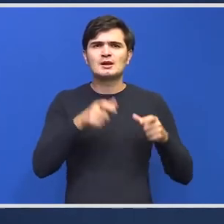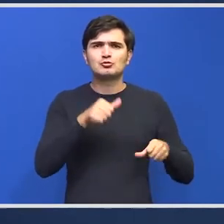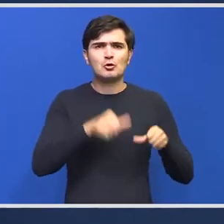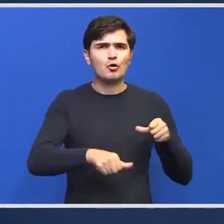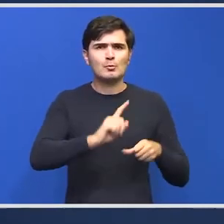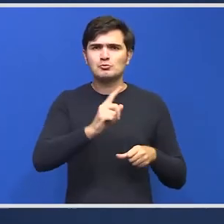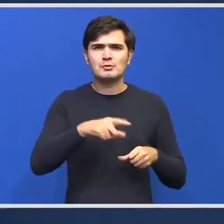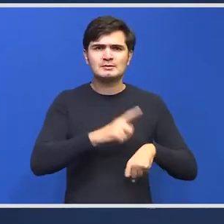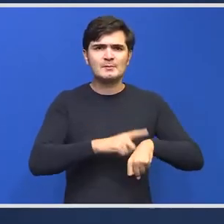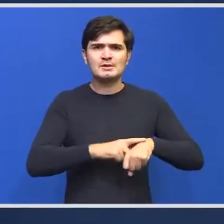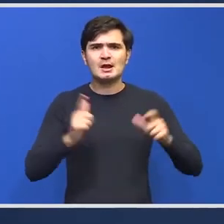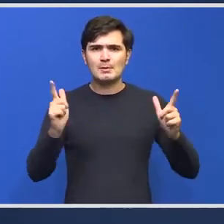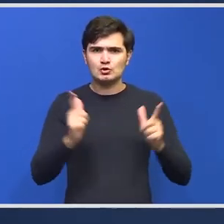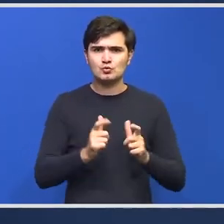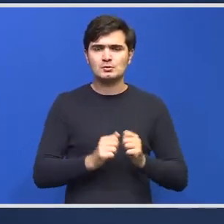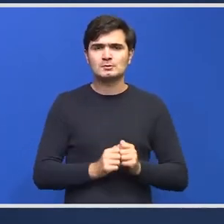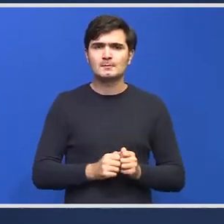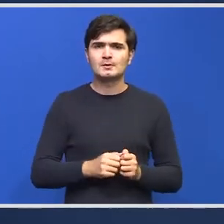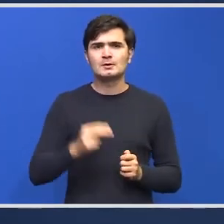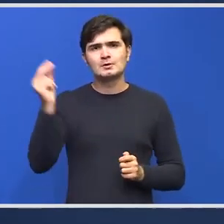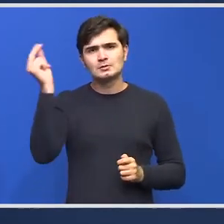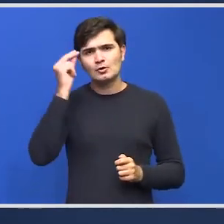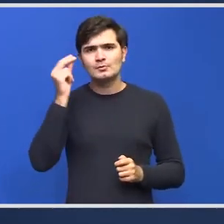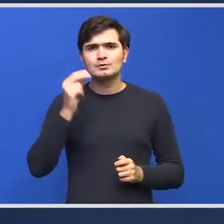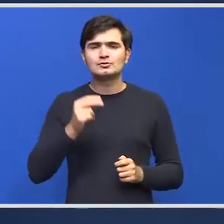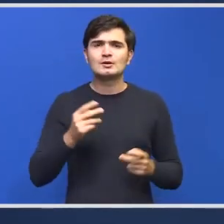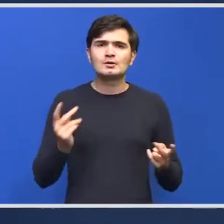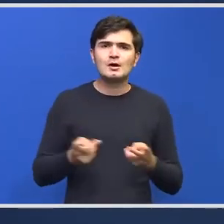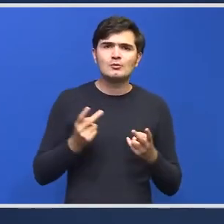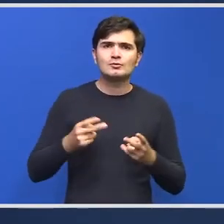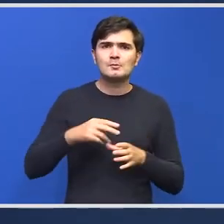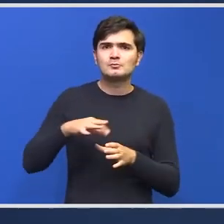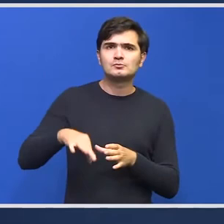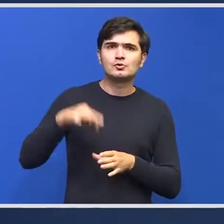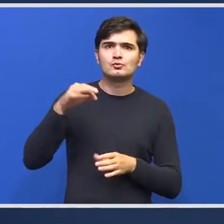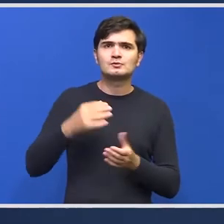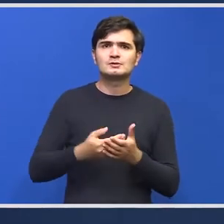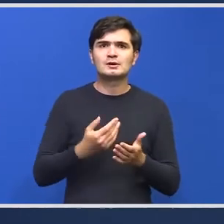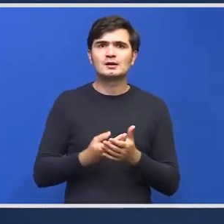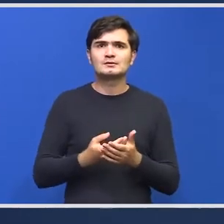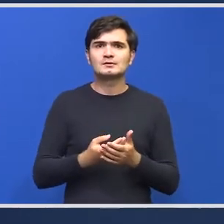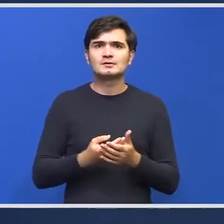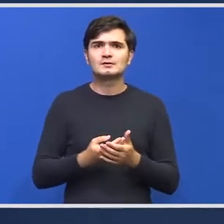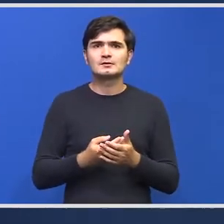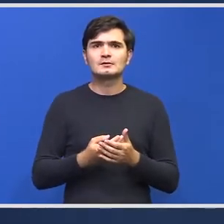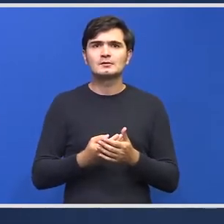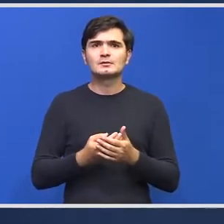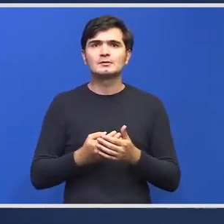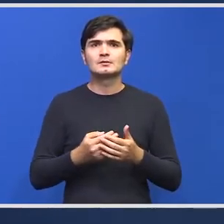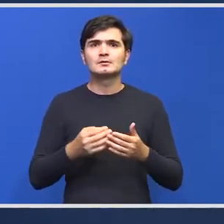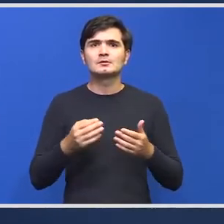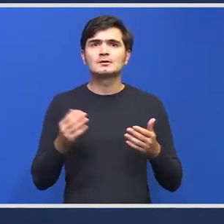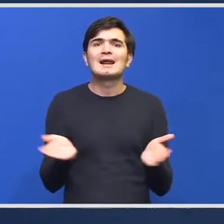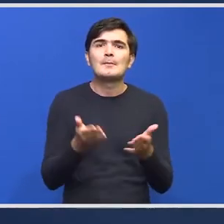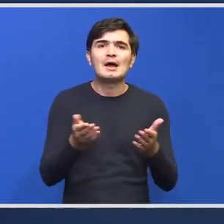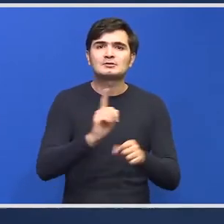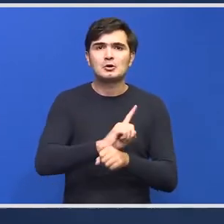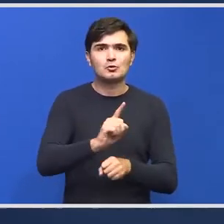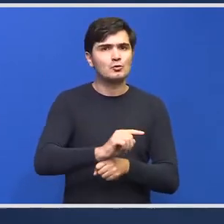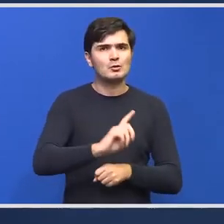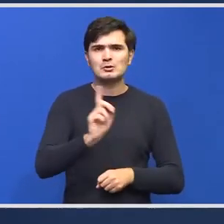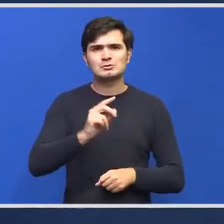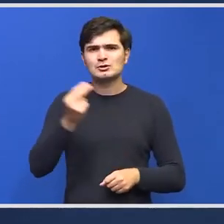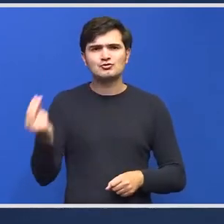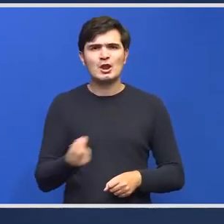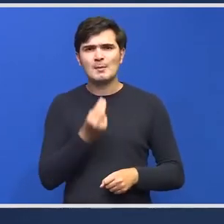De obicei, când găsiți soluții care încearcă să accerezi sau să taie colțurile, cut the corners, nu sunt soluțiile care sunt cea mai bune de